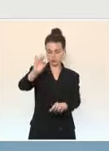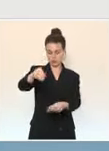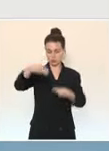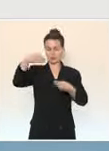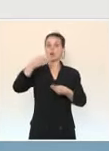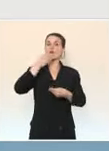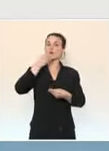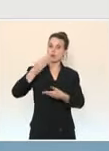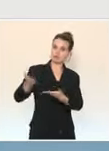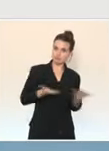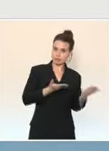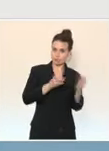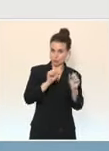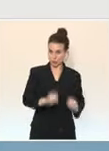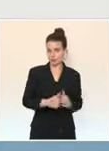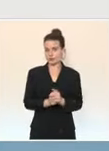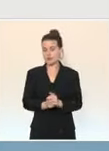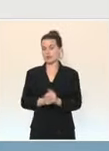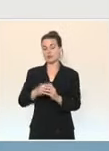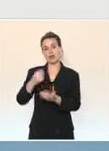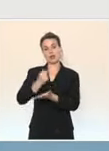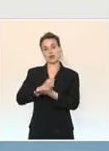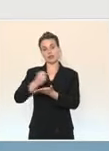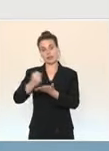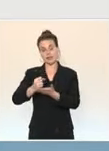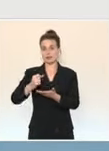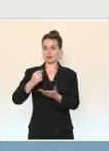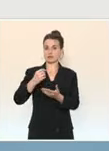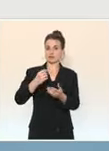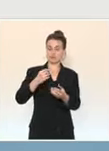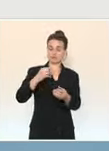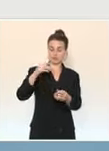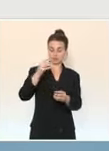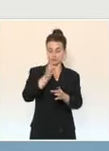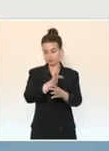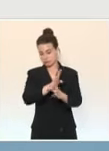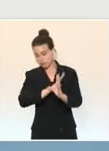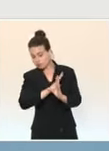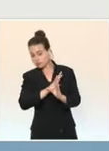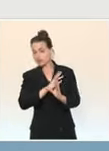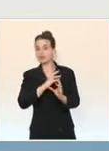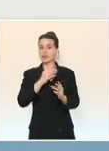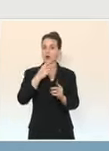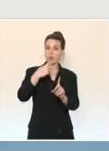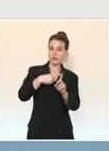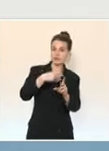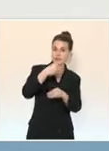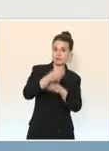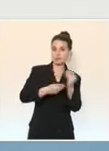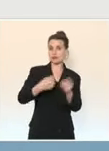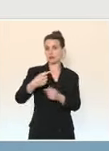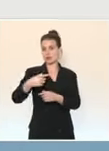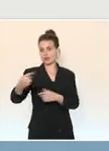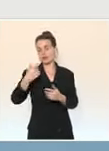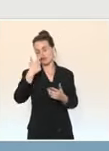en provenant de ces pays et quel que soit le résultat de leur test, qu'ils soient positifs ou négatifs, et nous l'imaginons, les négatifs